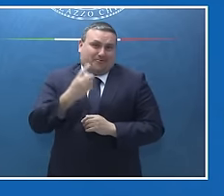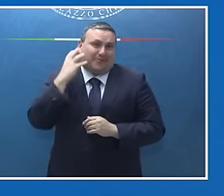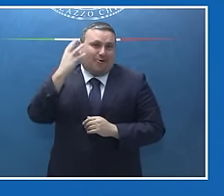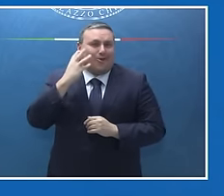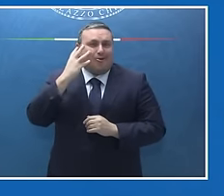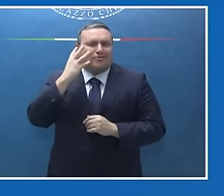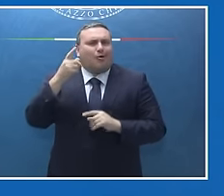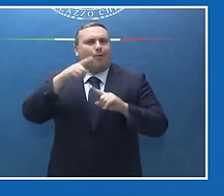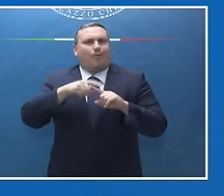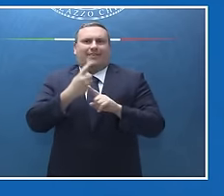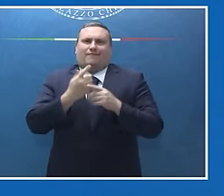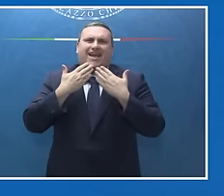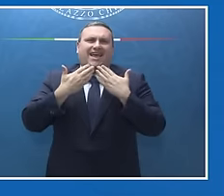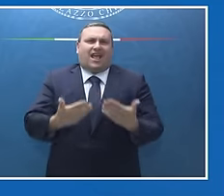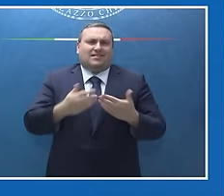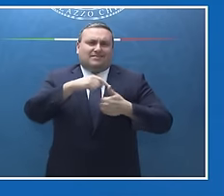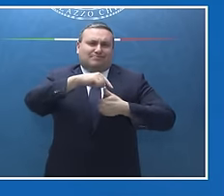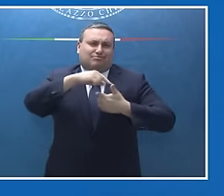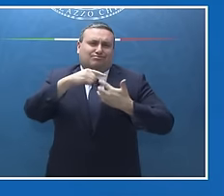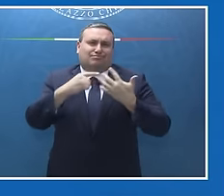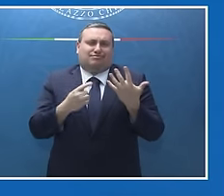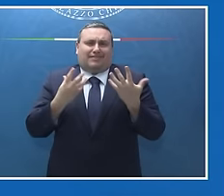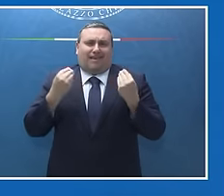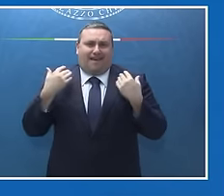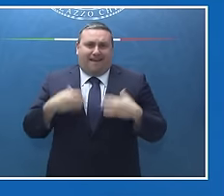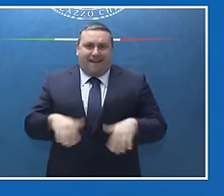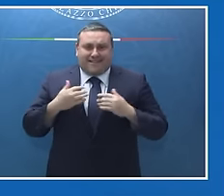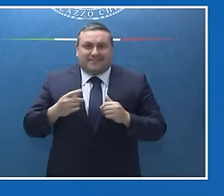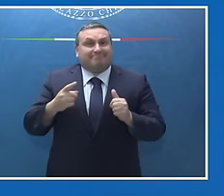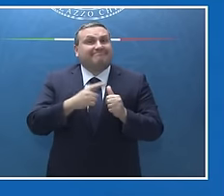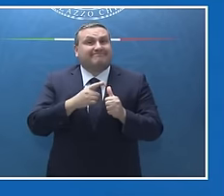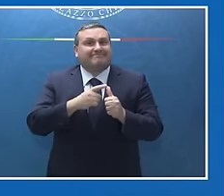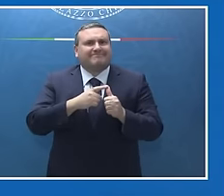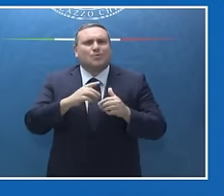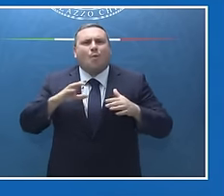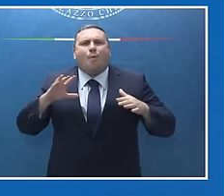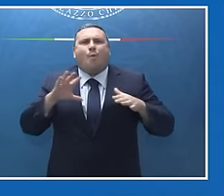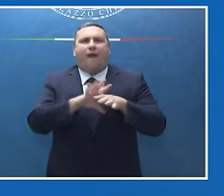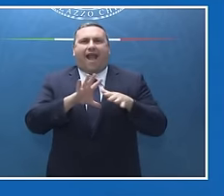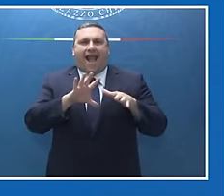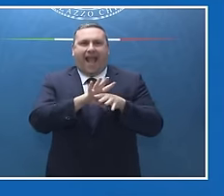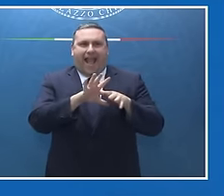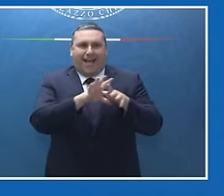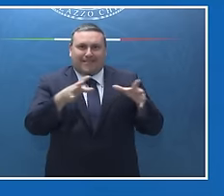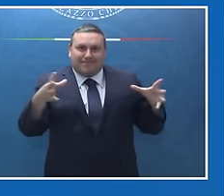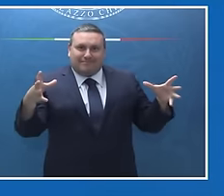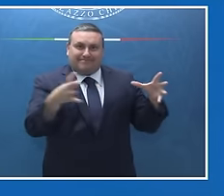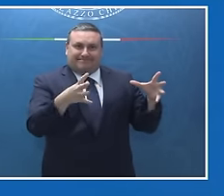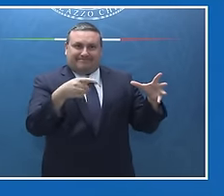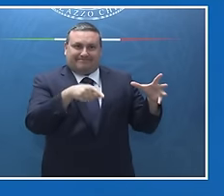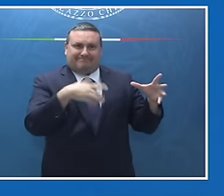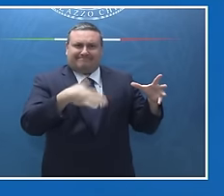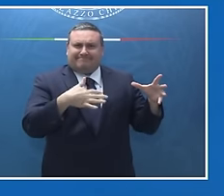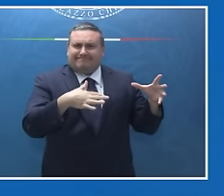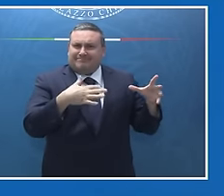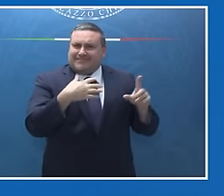ringraziamenti che vale la pena di fare. Chiaramente devo ringraziare tutta la squadra che ha in modo così efficace